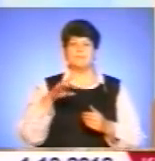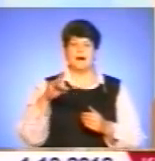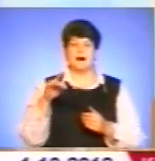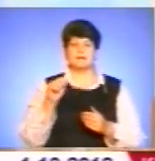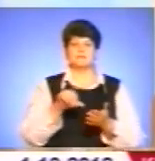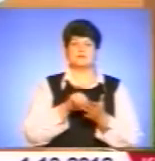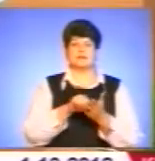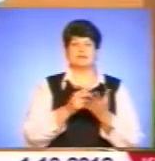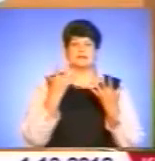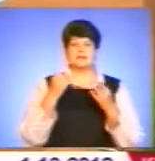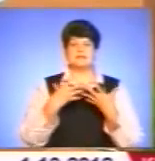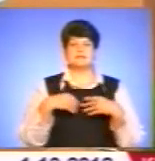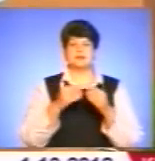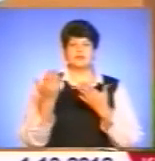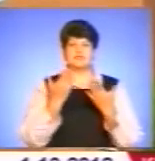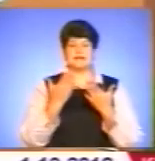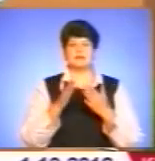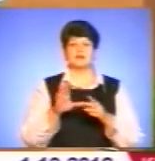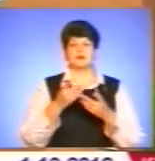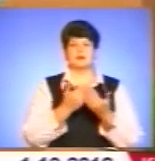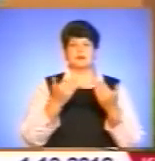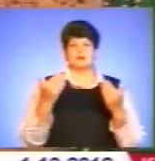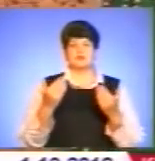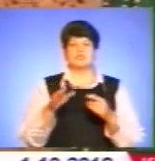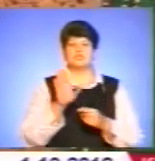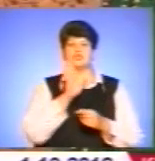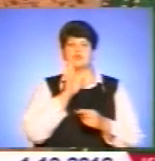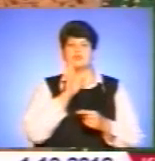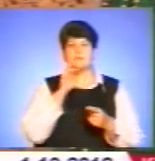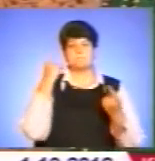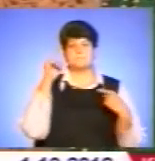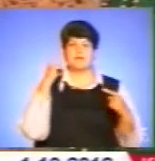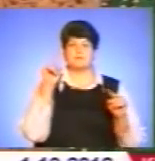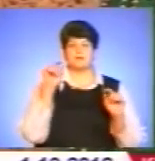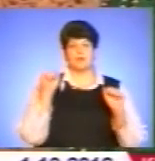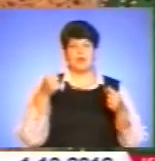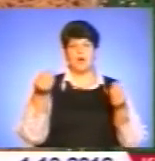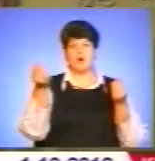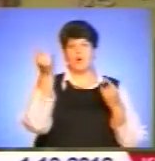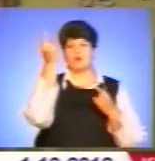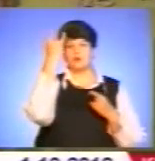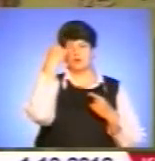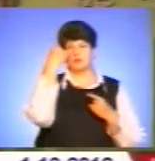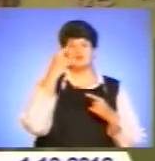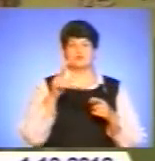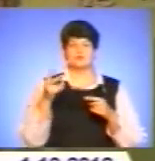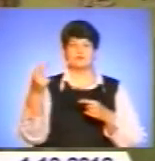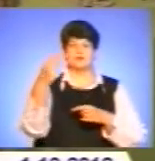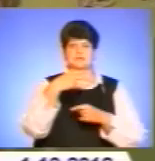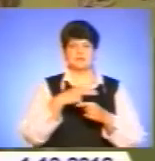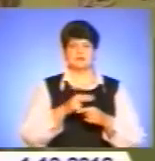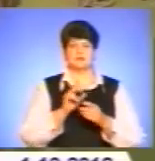читання виставку під назвою «Жіночі примхи». Усі могли оглянути і навіть одягнути капелюшки, вив'язані письменницею.